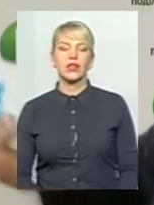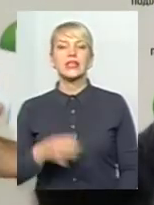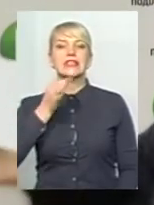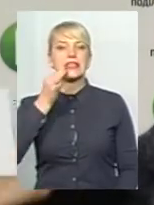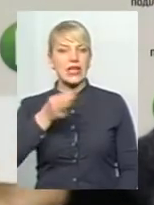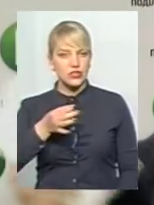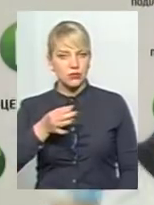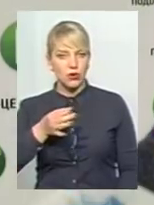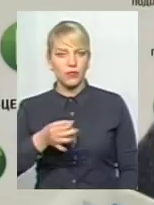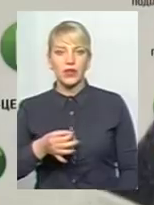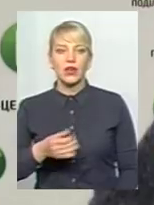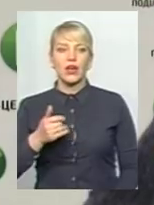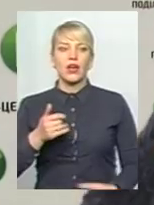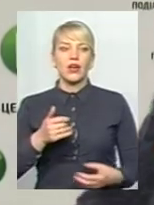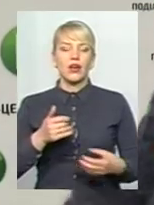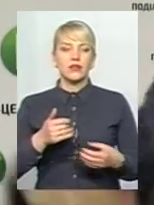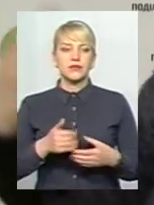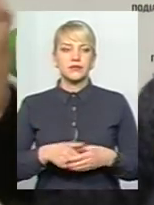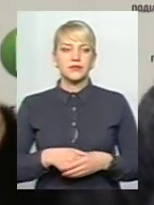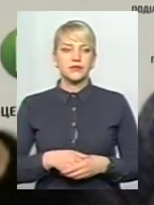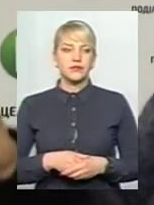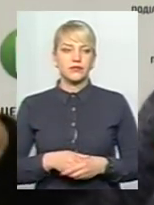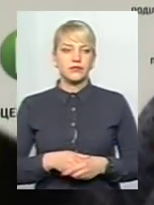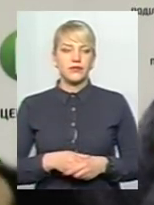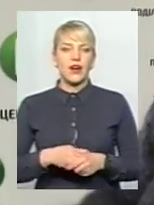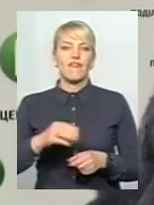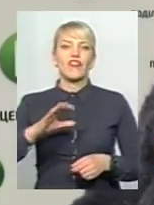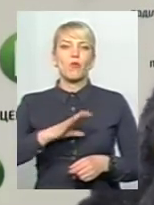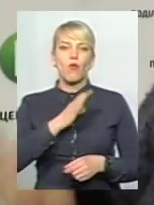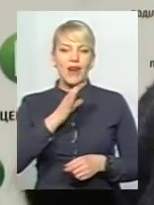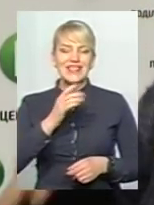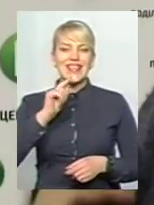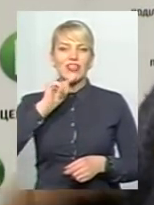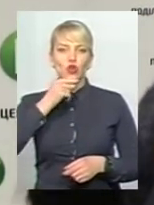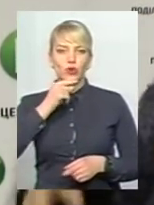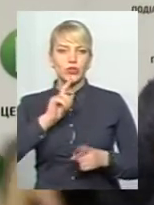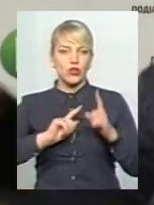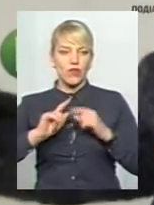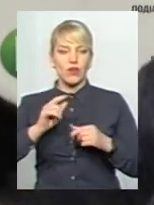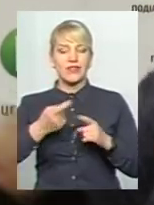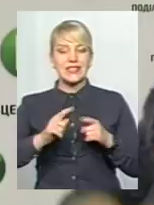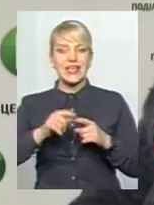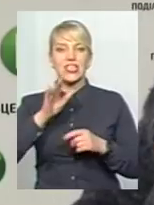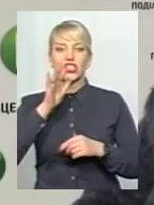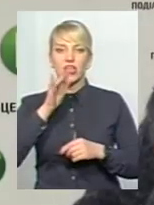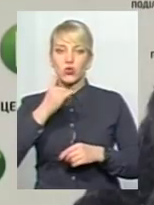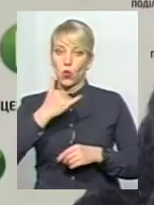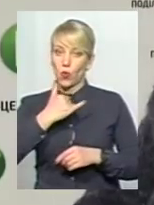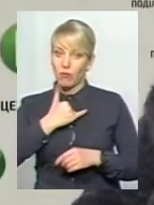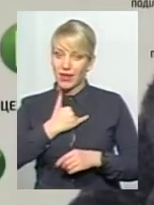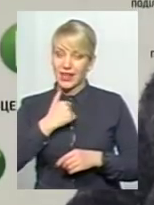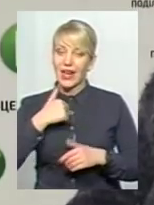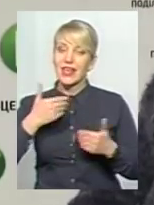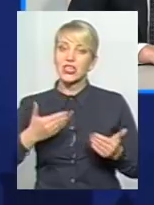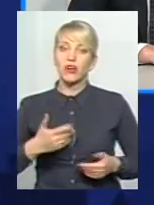Скажімо, в театрі відбувається економічний форум. В цей час у мене, а я живу неподалік,